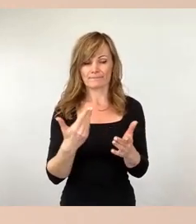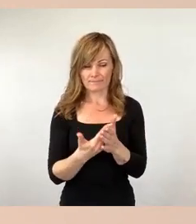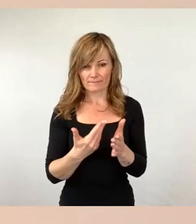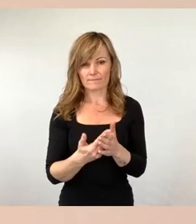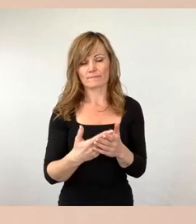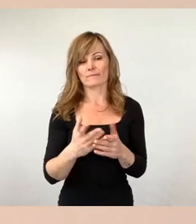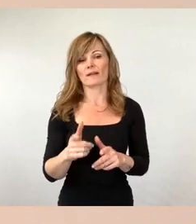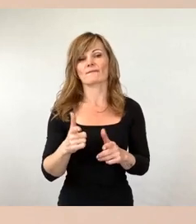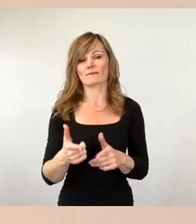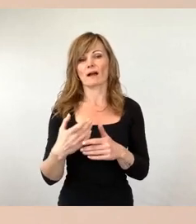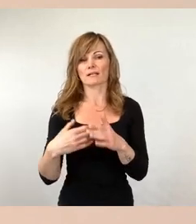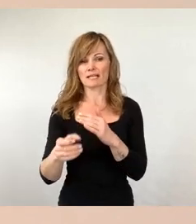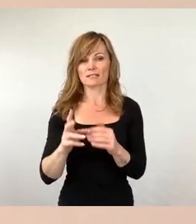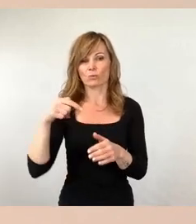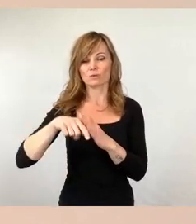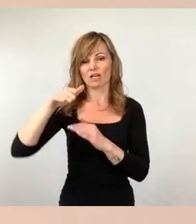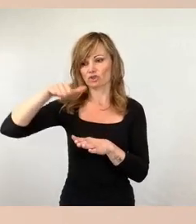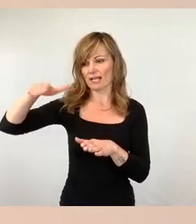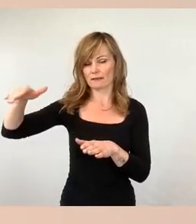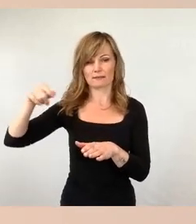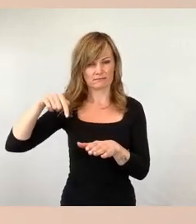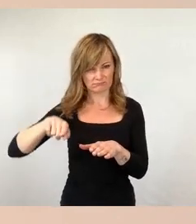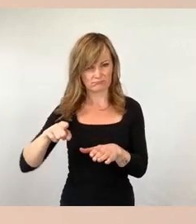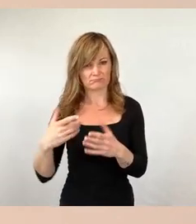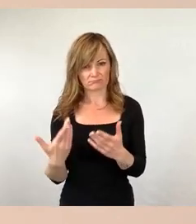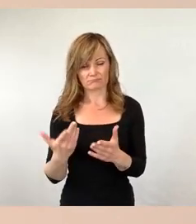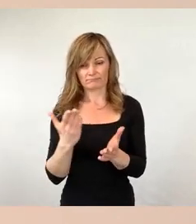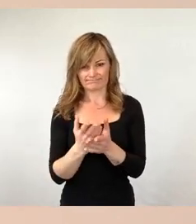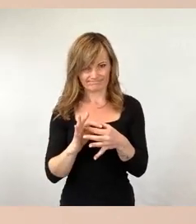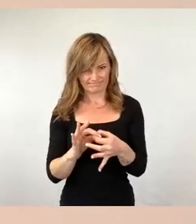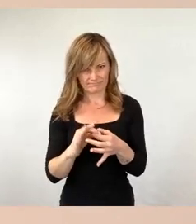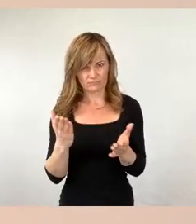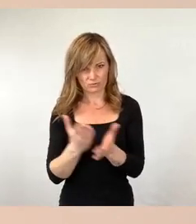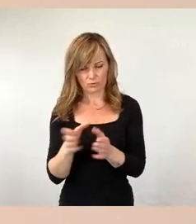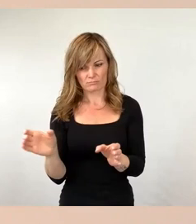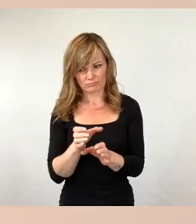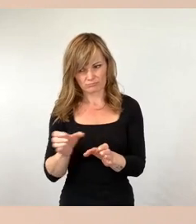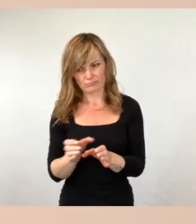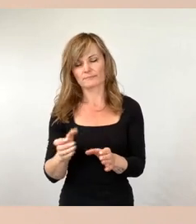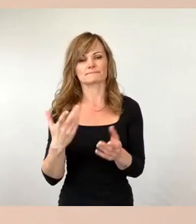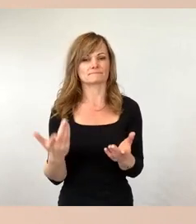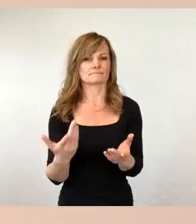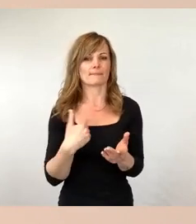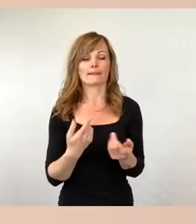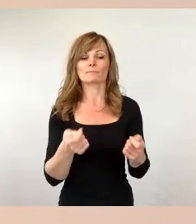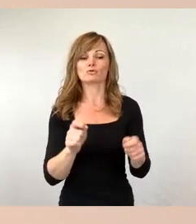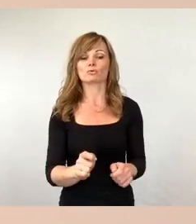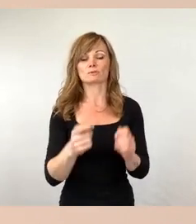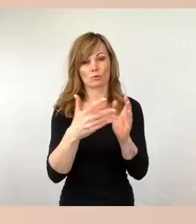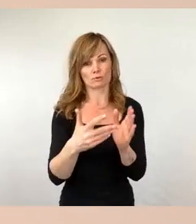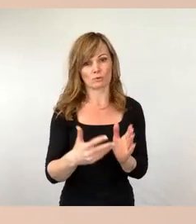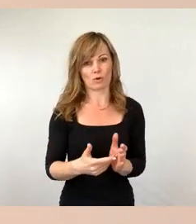bezieht. Ansonsten verweise ich in der Tat auf die Anfrage, beziehungsweise nicht die Anfrage, sondern die Beschlusskontrolle, die Ihnen vorliegt.